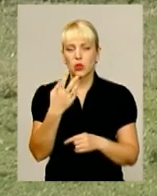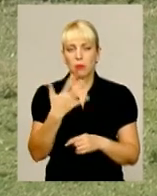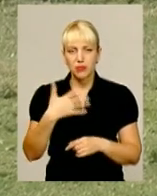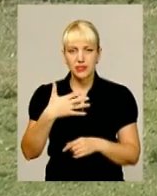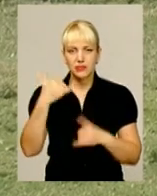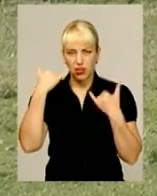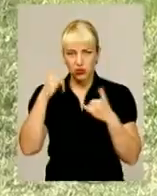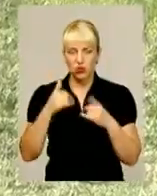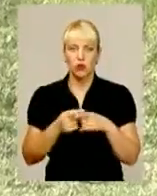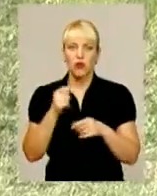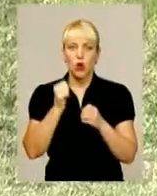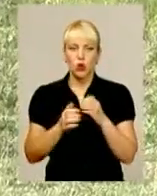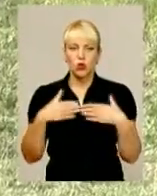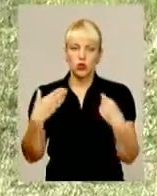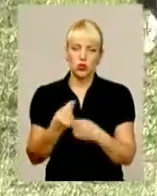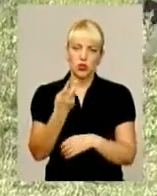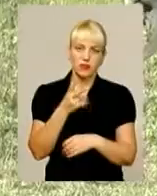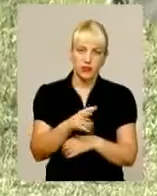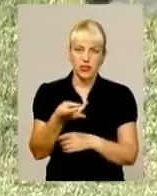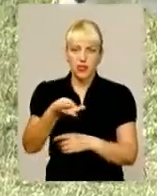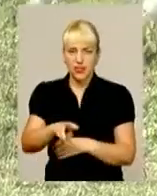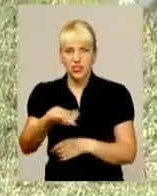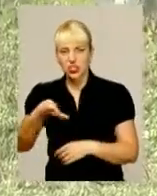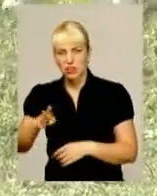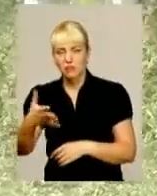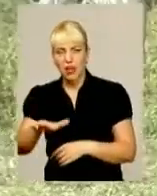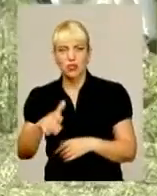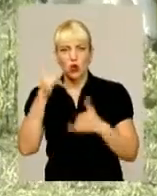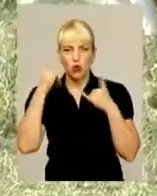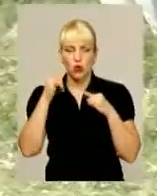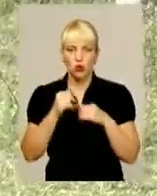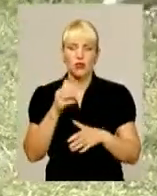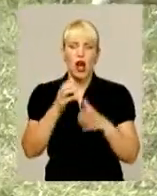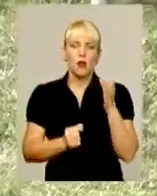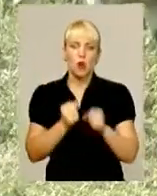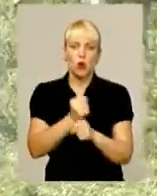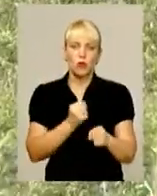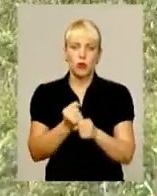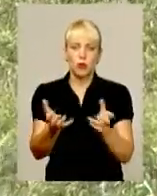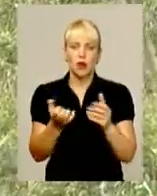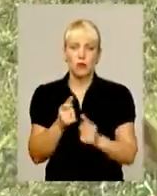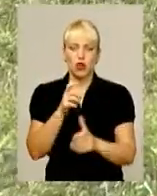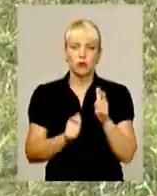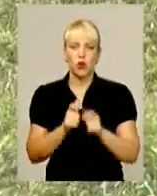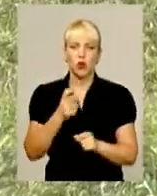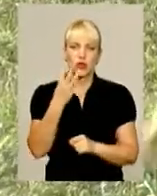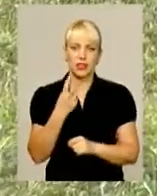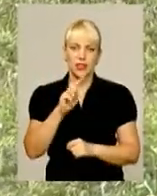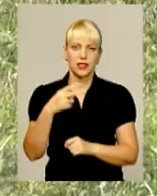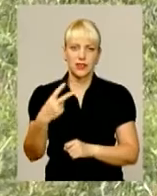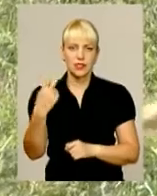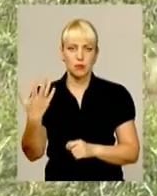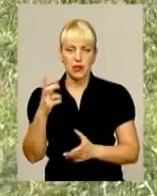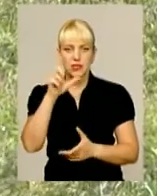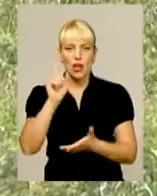селі тримає дві й більше корови, а їй такі ще й п'ять. Молокопереробники зараз приймають за ціною 3 гривні 20 копійок за кілограм. За